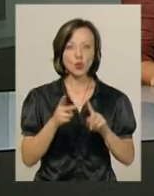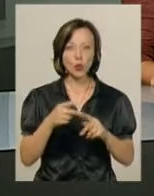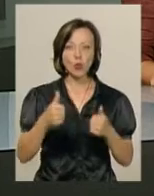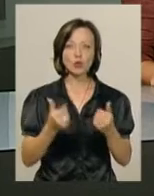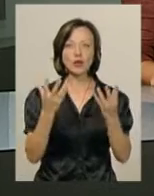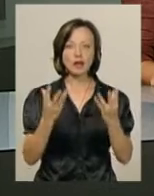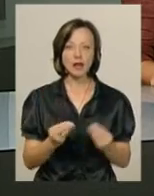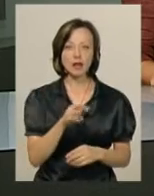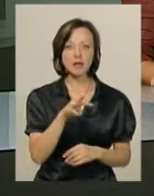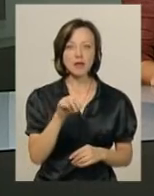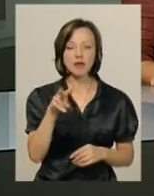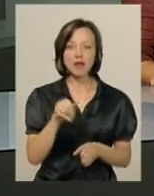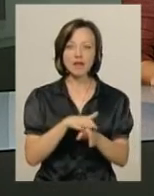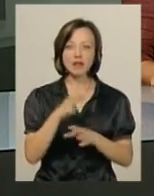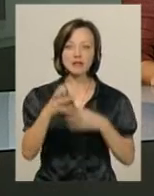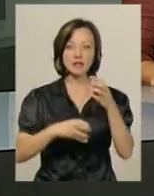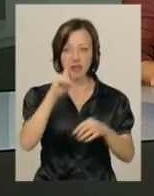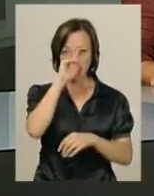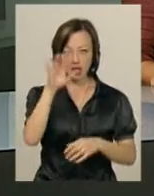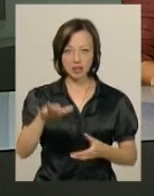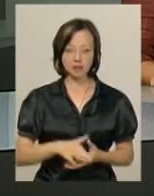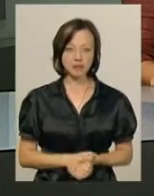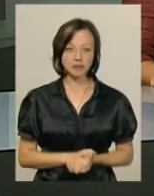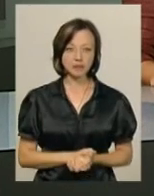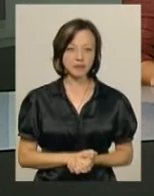конкурсний день Міла Нітіч виконала всесвітній хід.